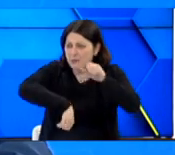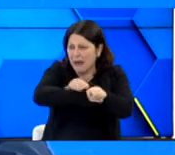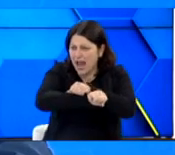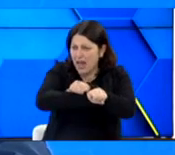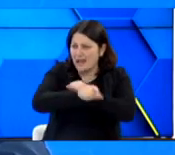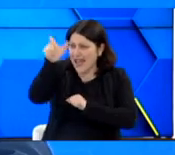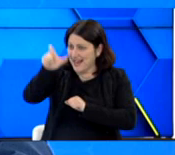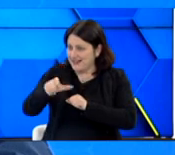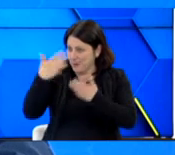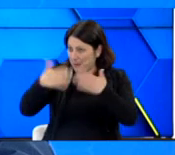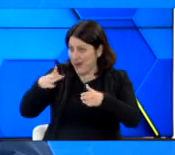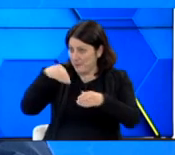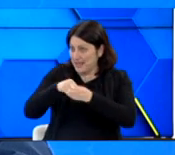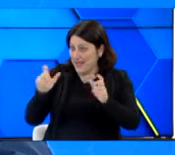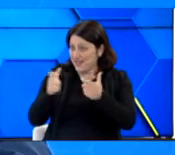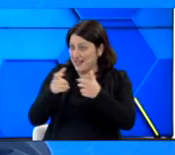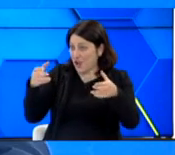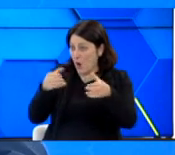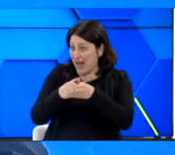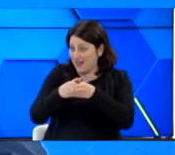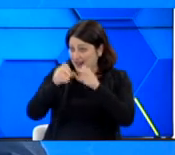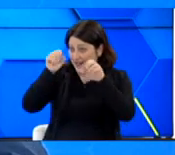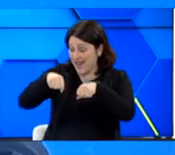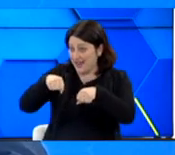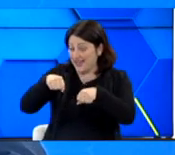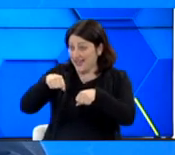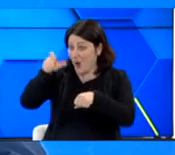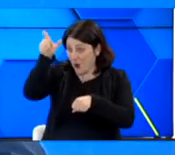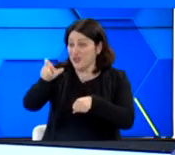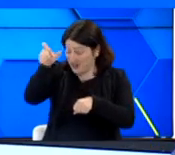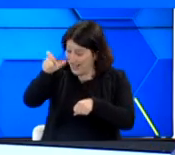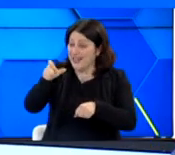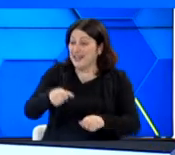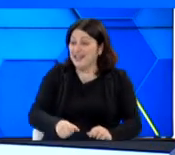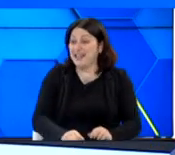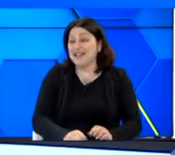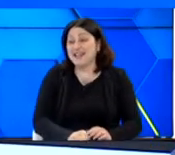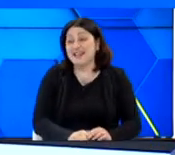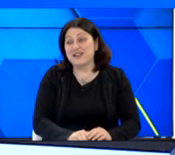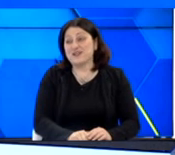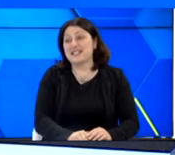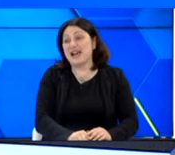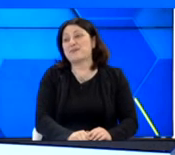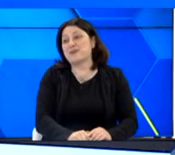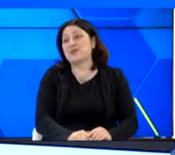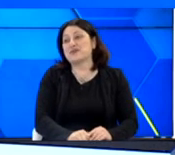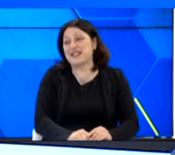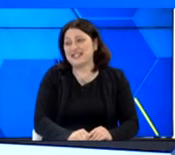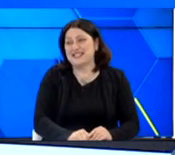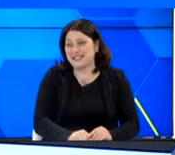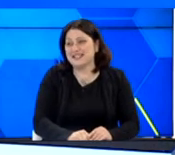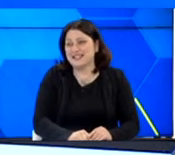παίξει στην εθνική ομάδα κοφών και ο Ιωσήφς Σταυρακάκης που έχουμε απόψει μαζί μας, ο πρόεδρος. Ναι, ναι, ναι, ναι, φυσικά ήμουν